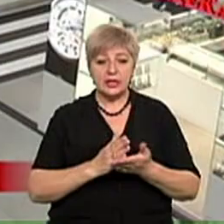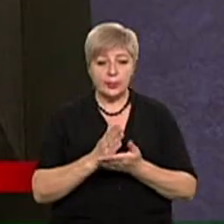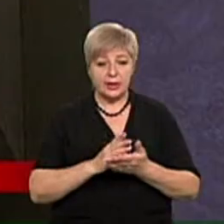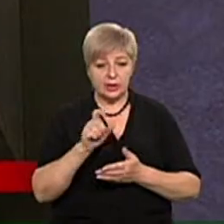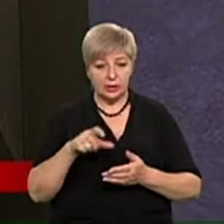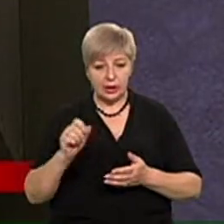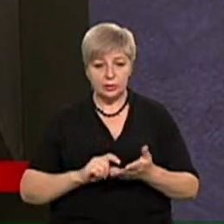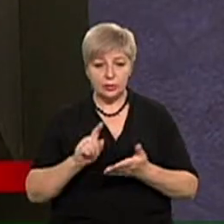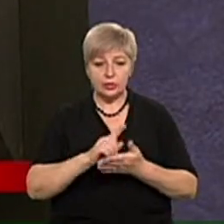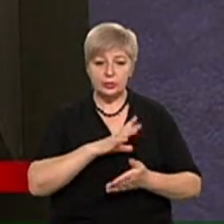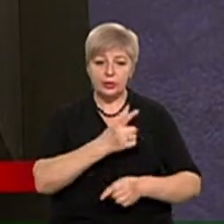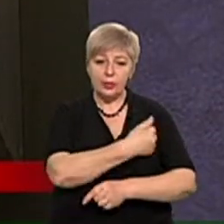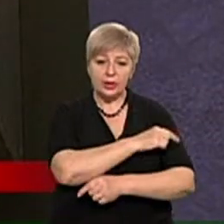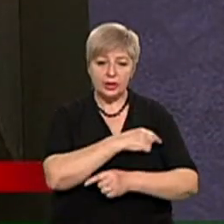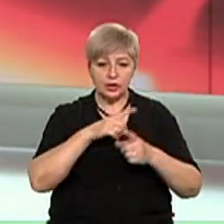медичних масках.